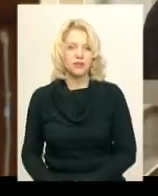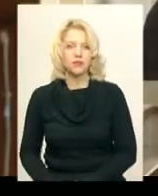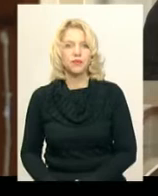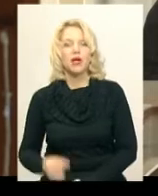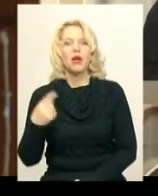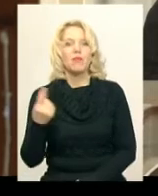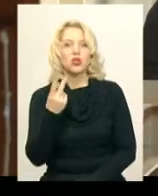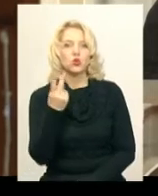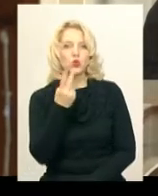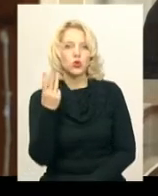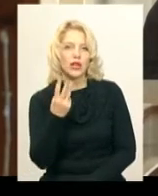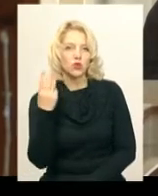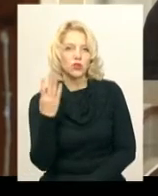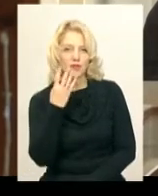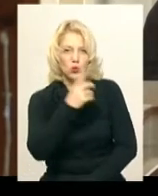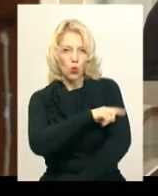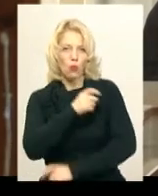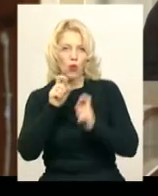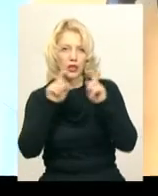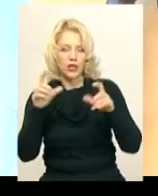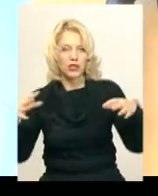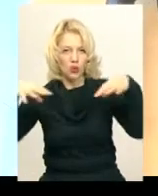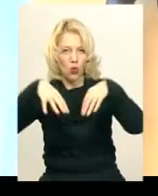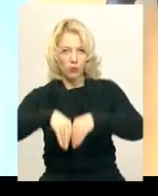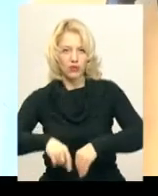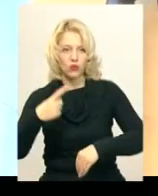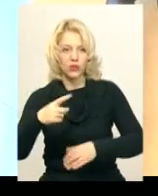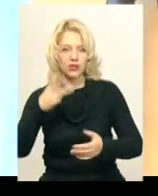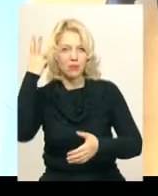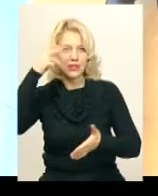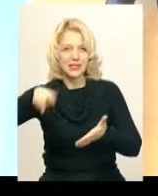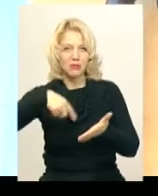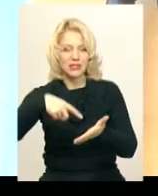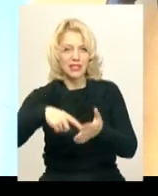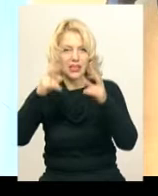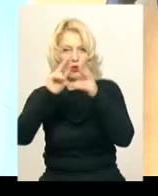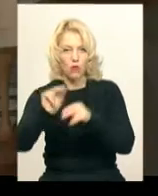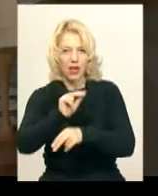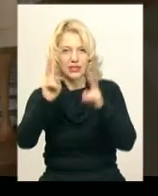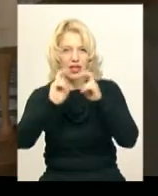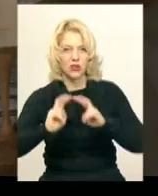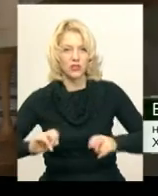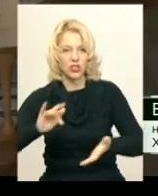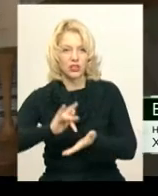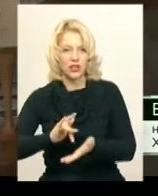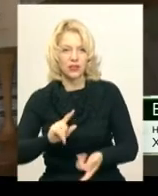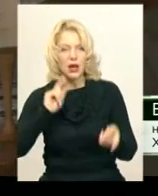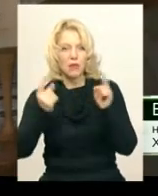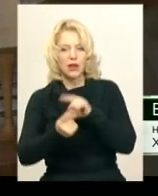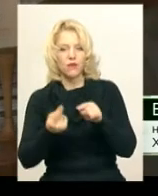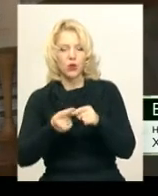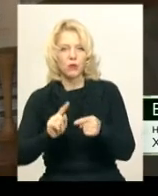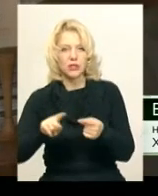Першу, другу, третю і четверту поліклініки об'єднають в один Хмельницький міський лікувально-діагностичний центр. Перетворюється в комунальні